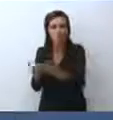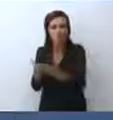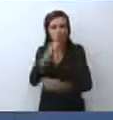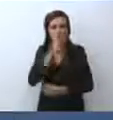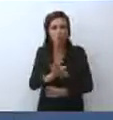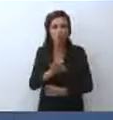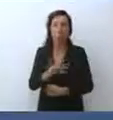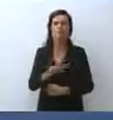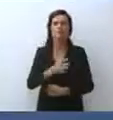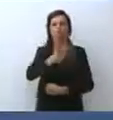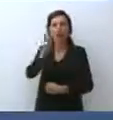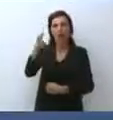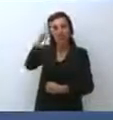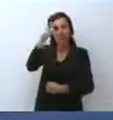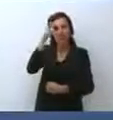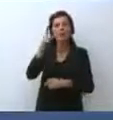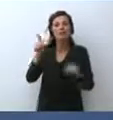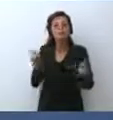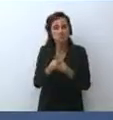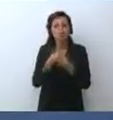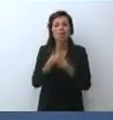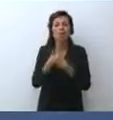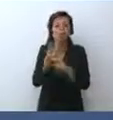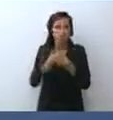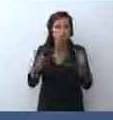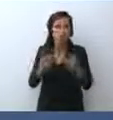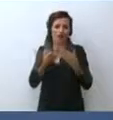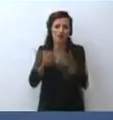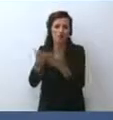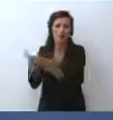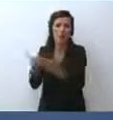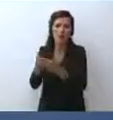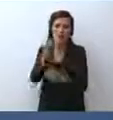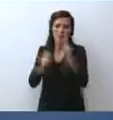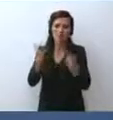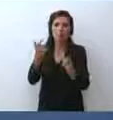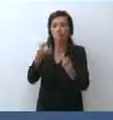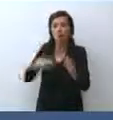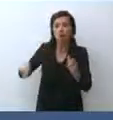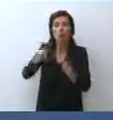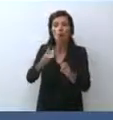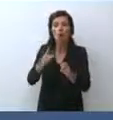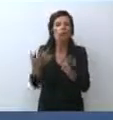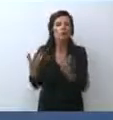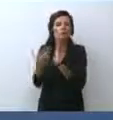recuperare tutti questi rifugiati che sono stati i nostri collaboratori.